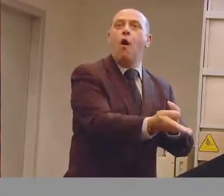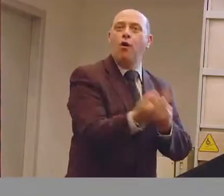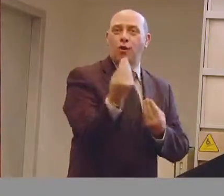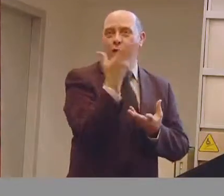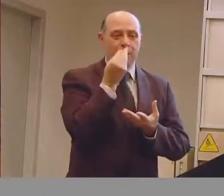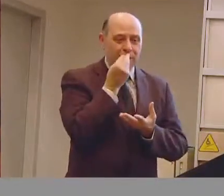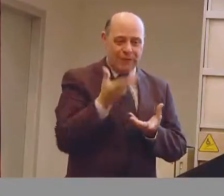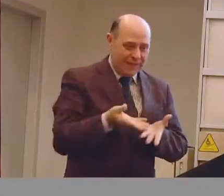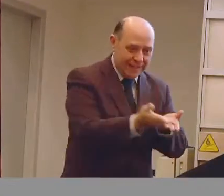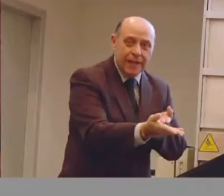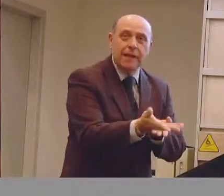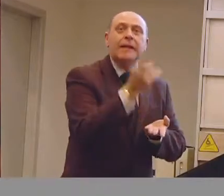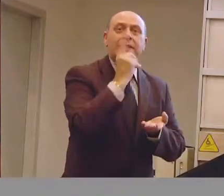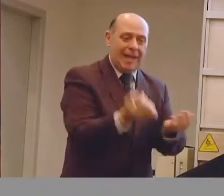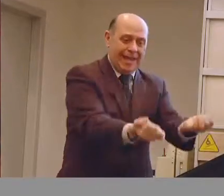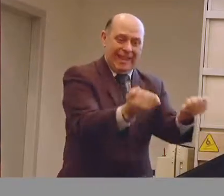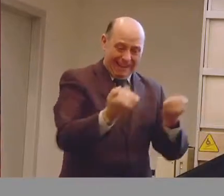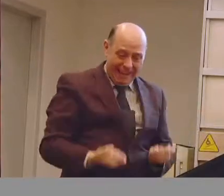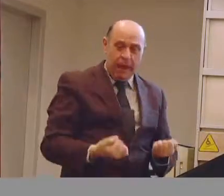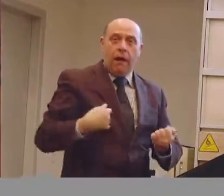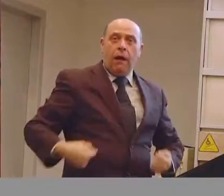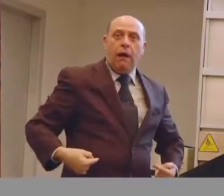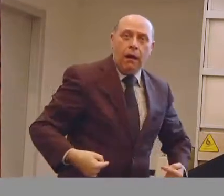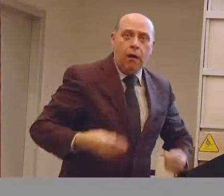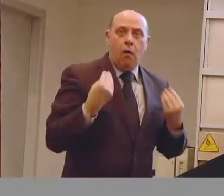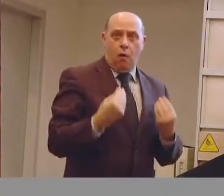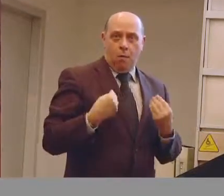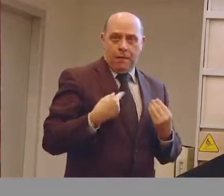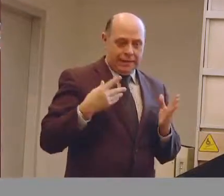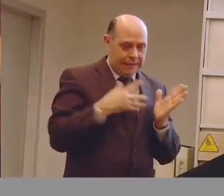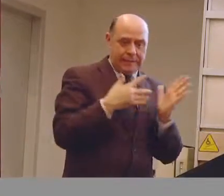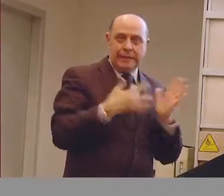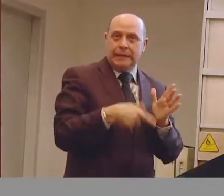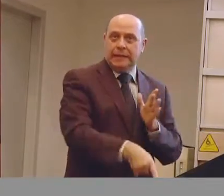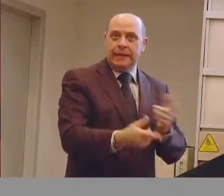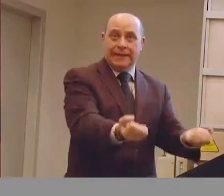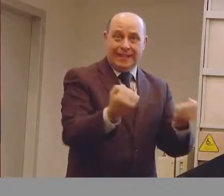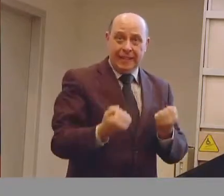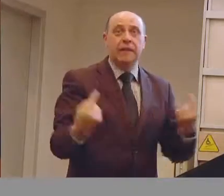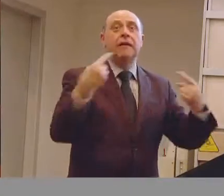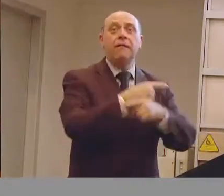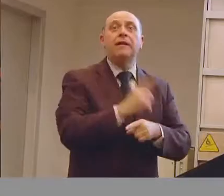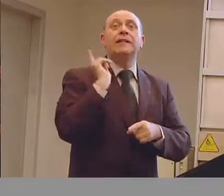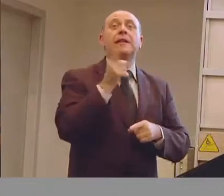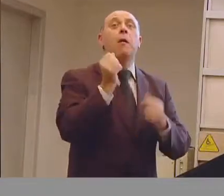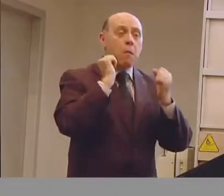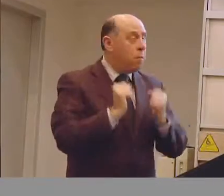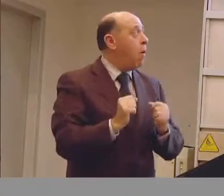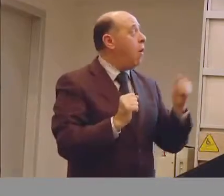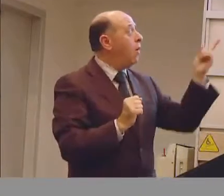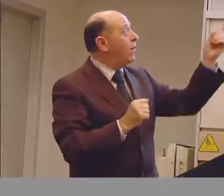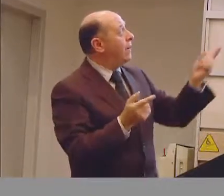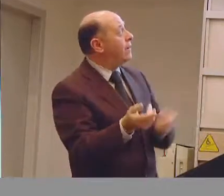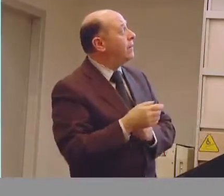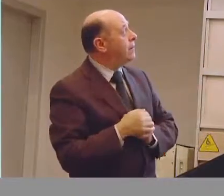di caldo all'interno del forno, se c'è la lanta che è abbassata è chiaro che è tutto molto più complesso, se invece lanta è retrattile allora a quel